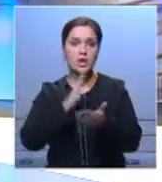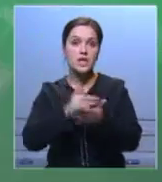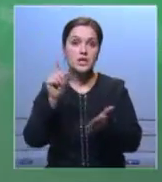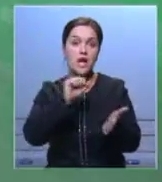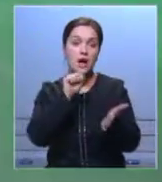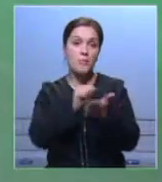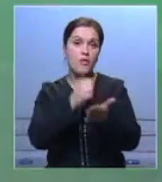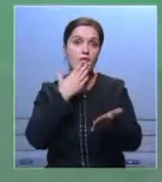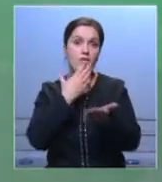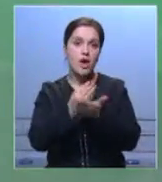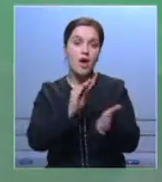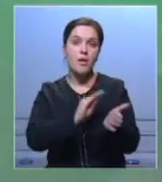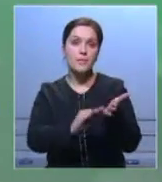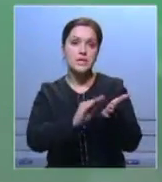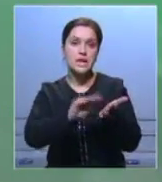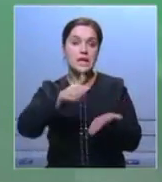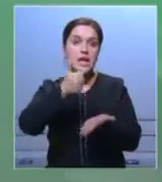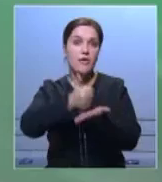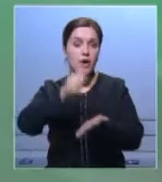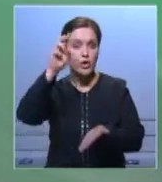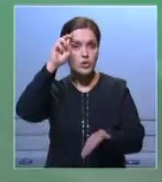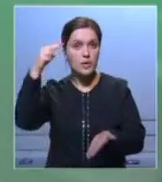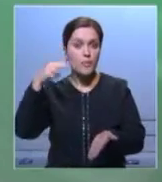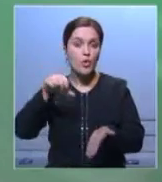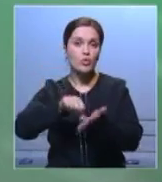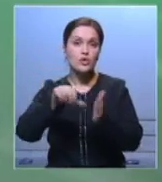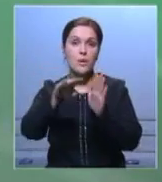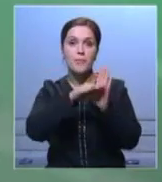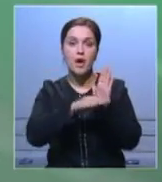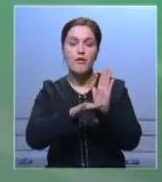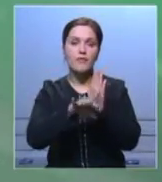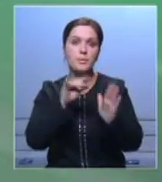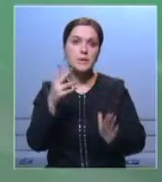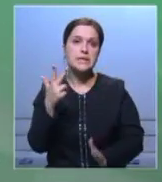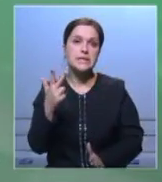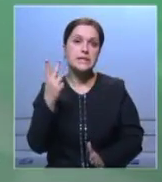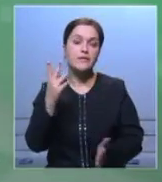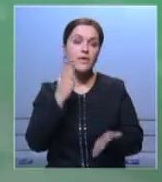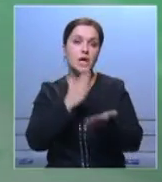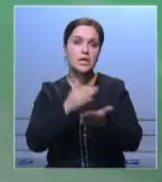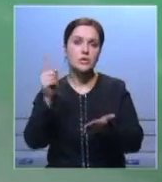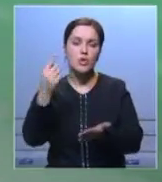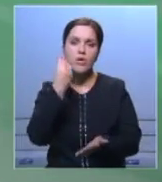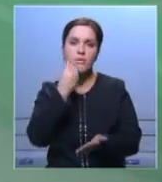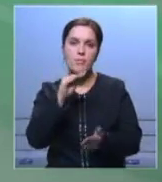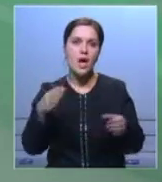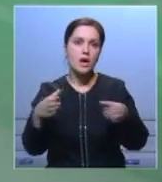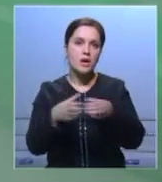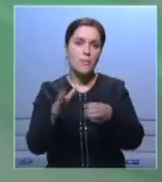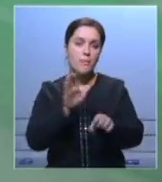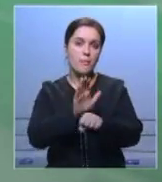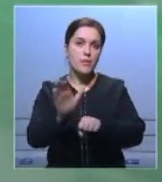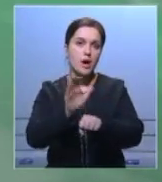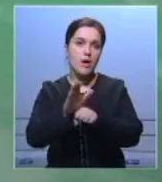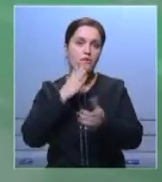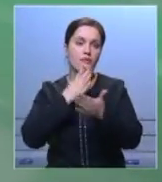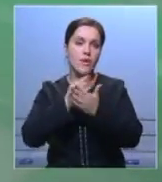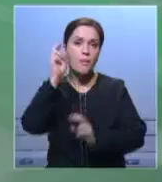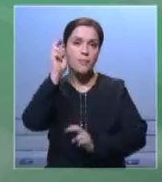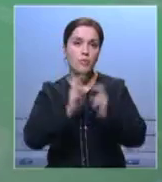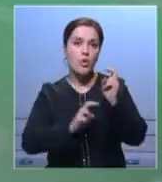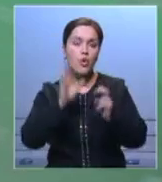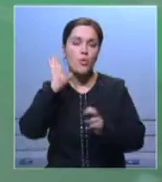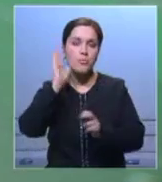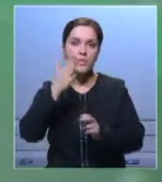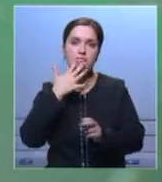отмечается и статья глава государства, участниками программы выбраны 32 наиболее перспективные компании производящего сектора, нацеленные